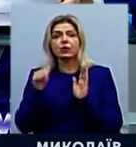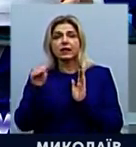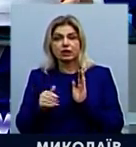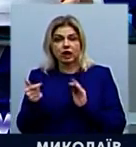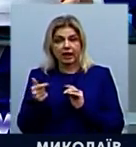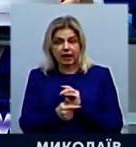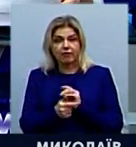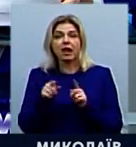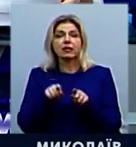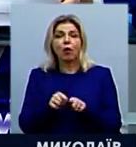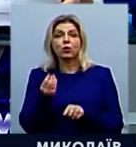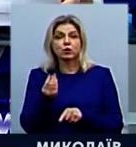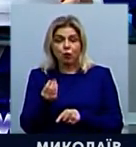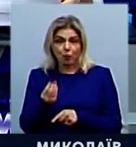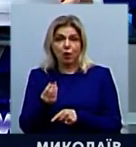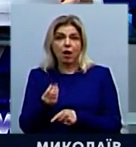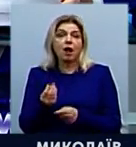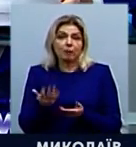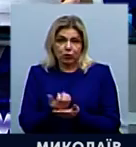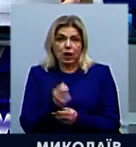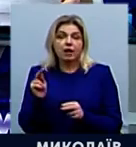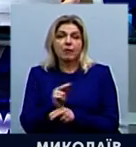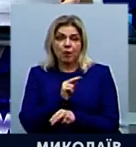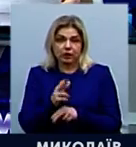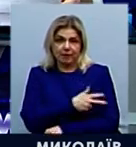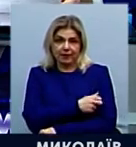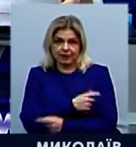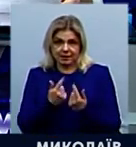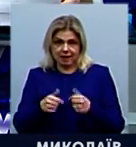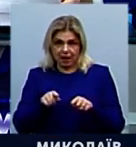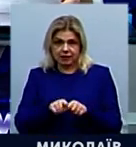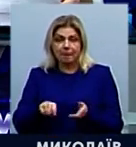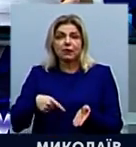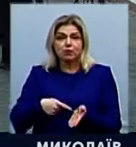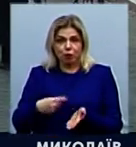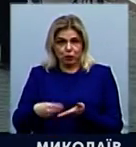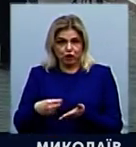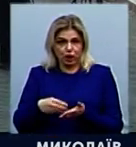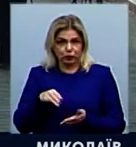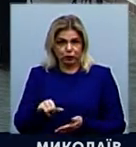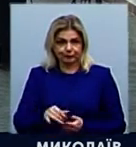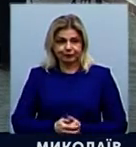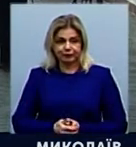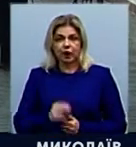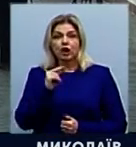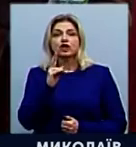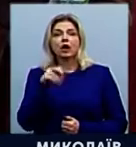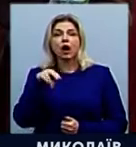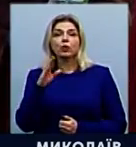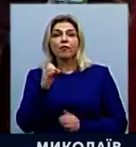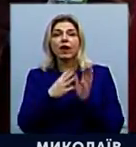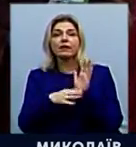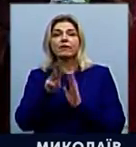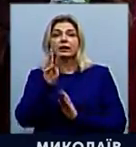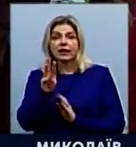гривень. У таку суму обійшовся відремонтований медичний заклад міському бюджету. Чкалова 93. Від